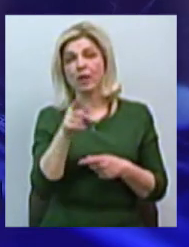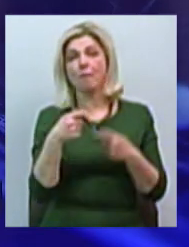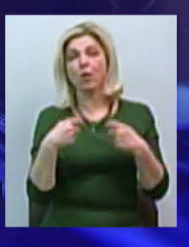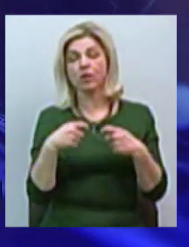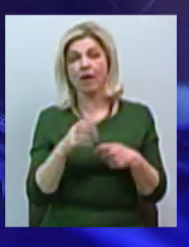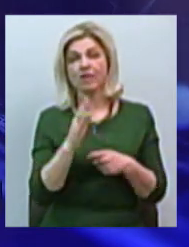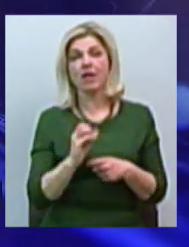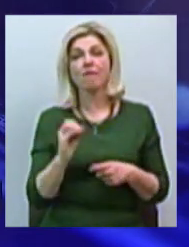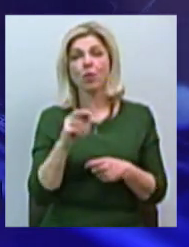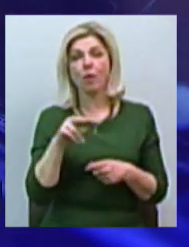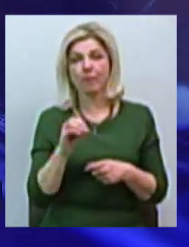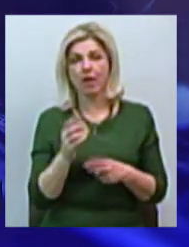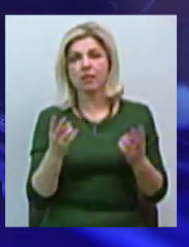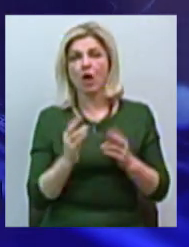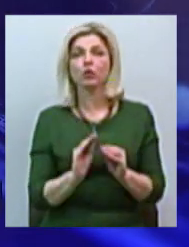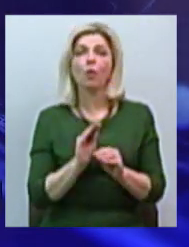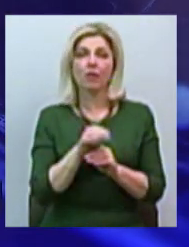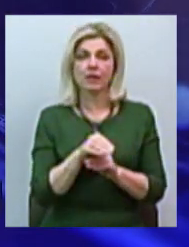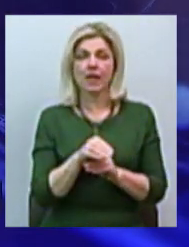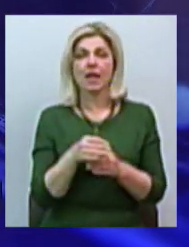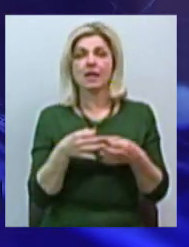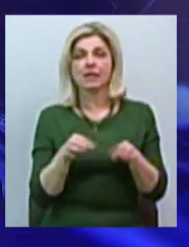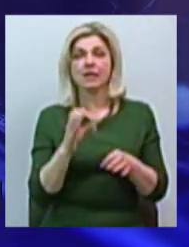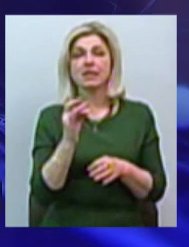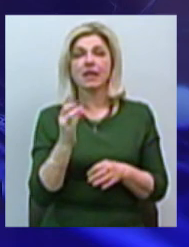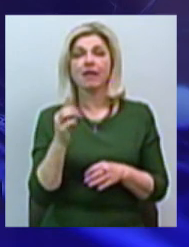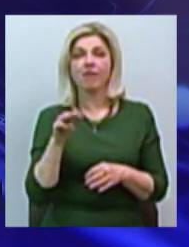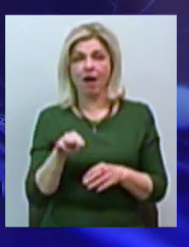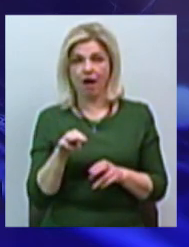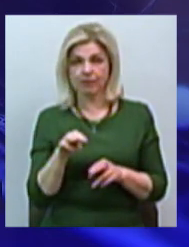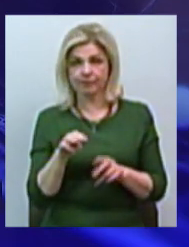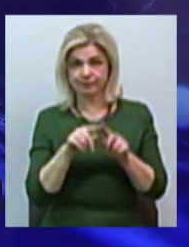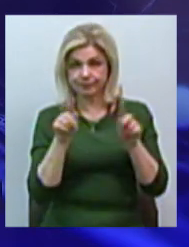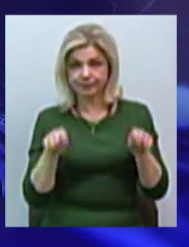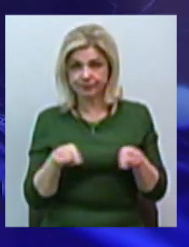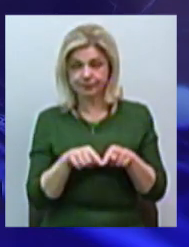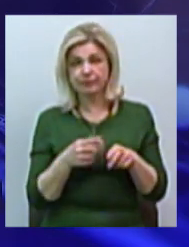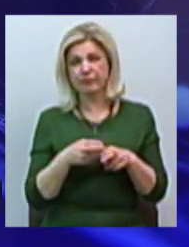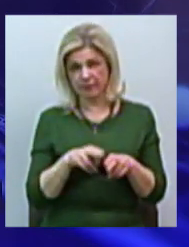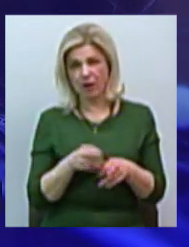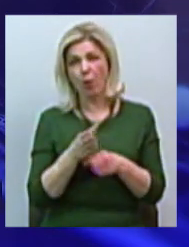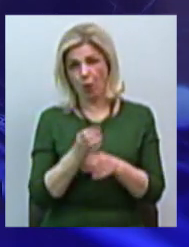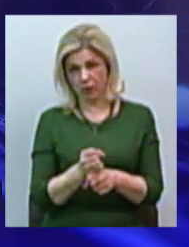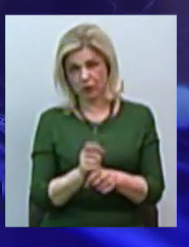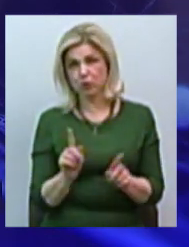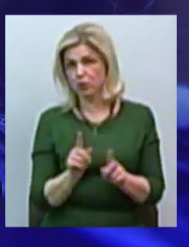необхідна допомога сертифікація. Тобто, це вкратце, що це таке.